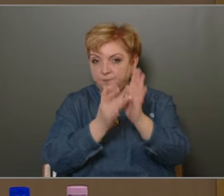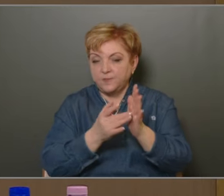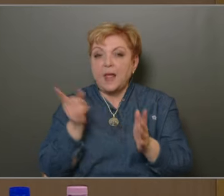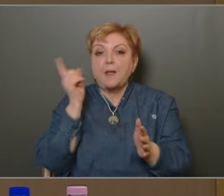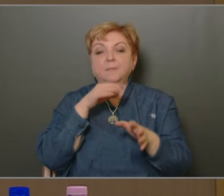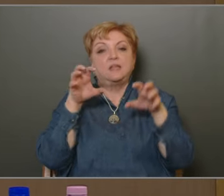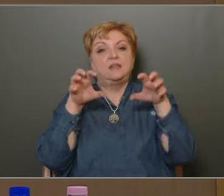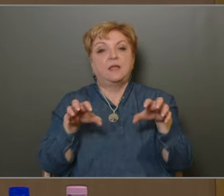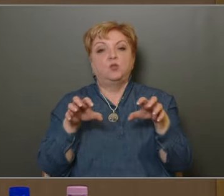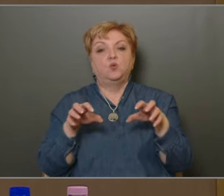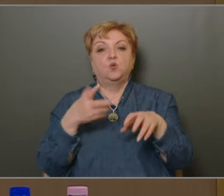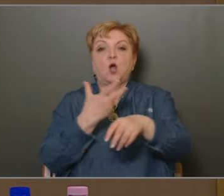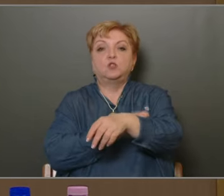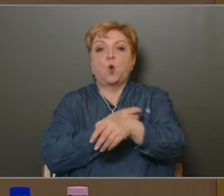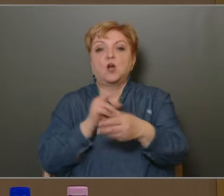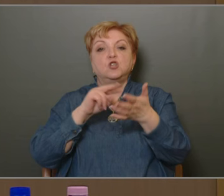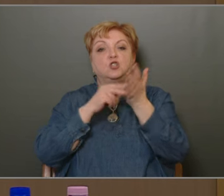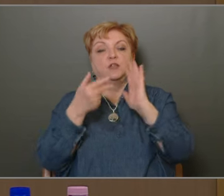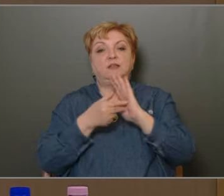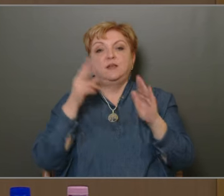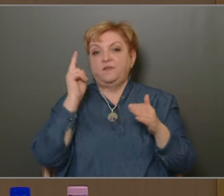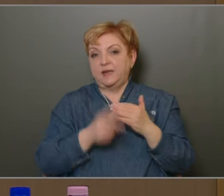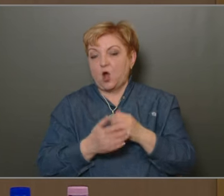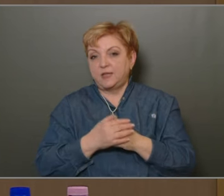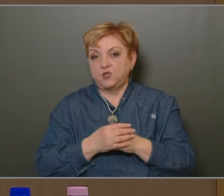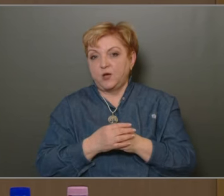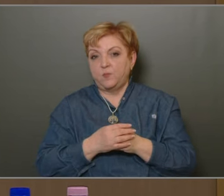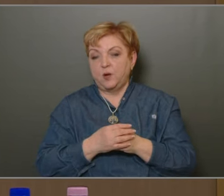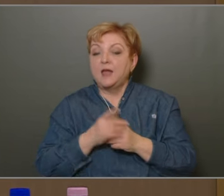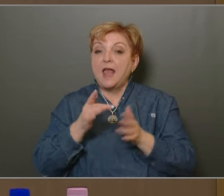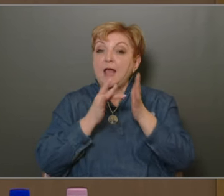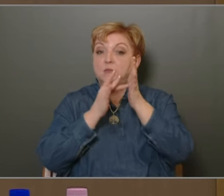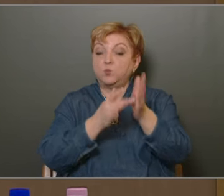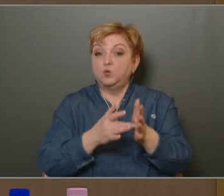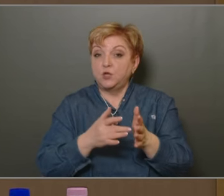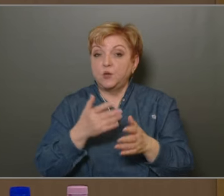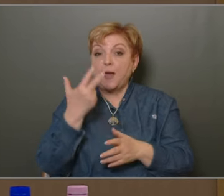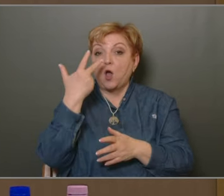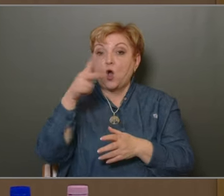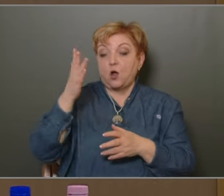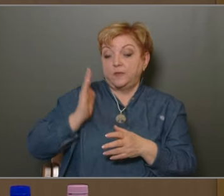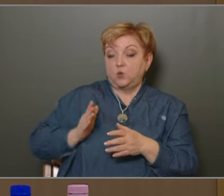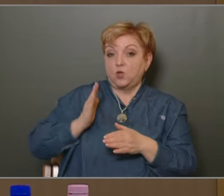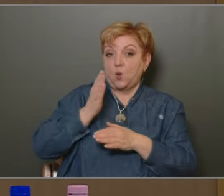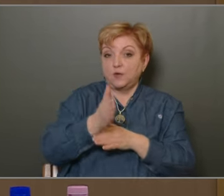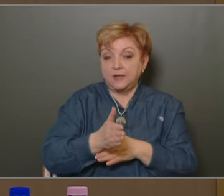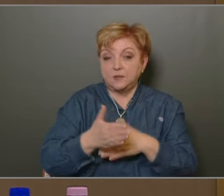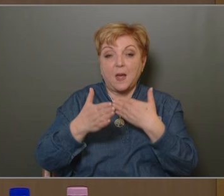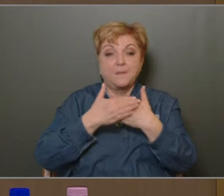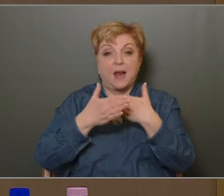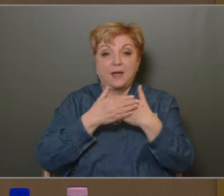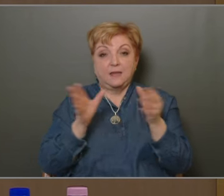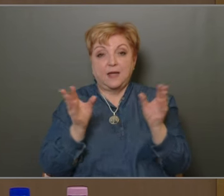Mit tettünk a drogstratégia végrehajtásának érdekében? Ezt mutatjuk be 30 oldalon keresztül és a